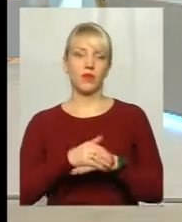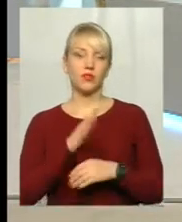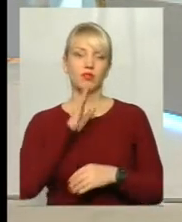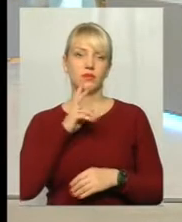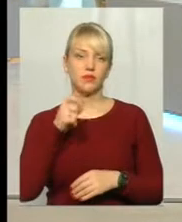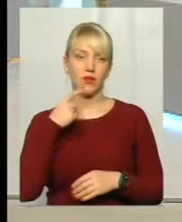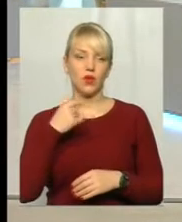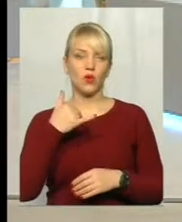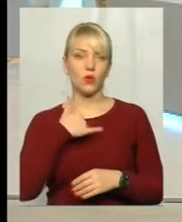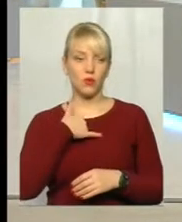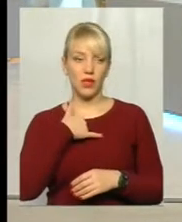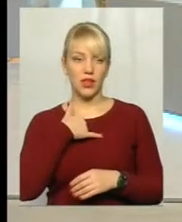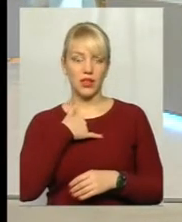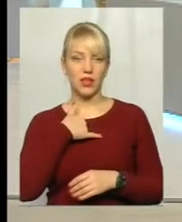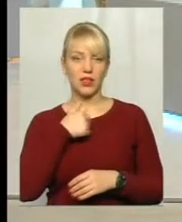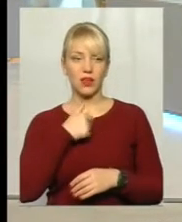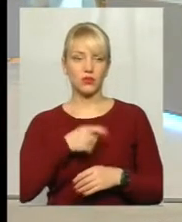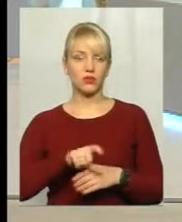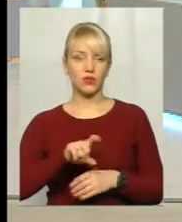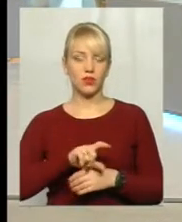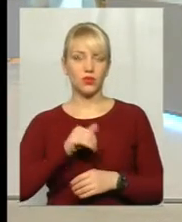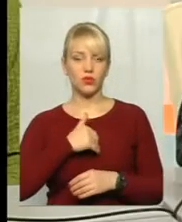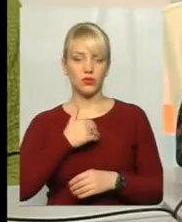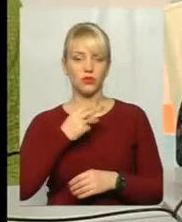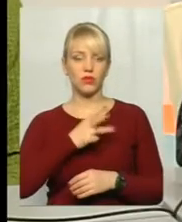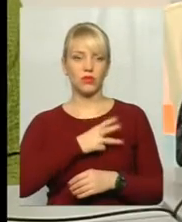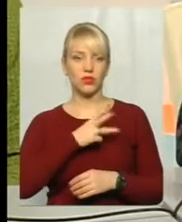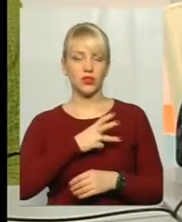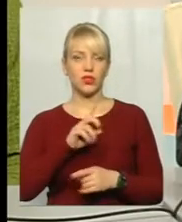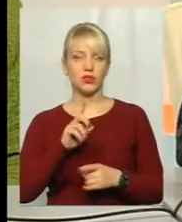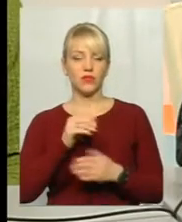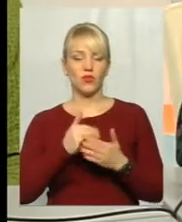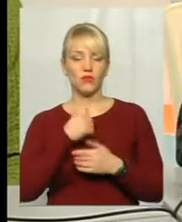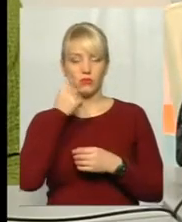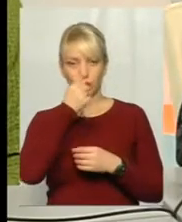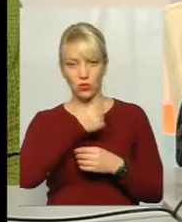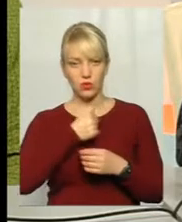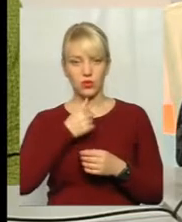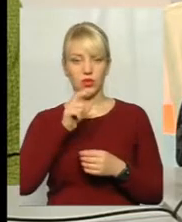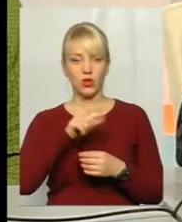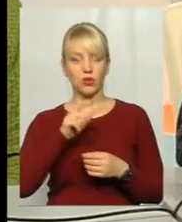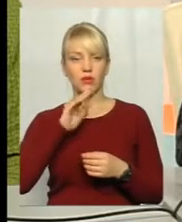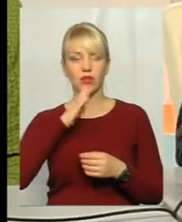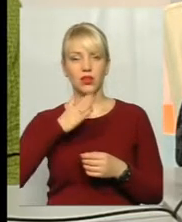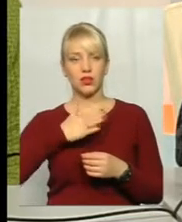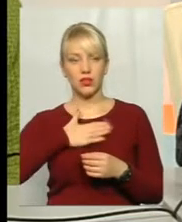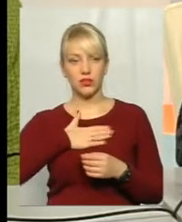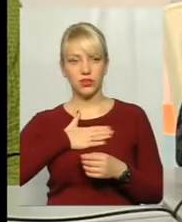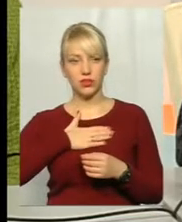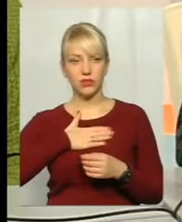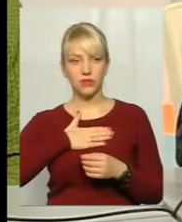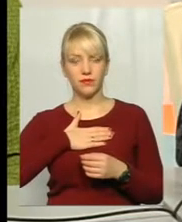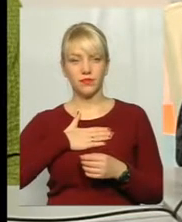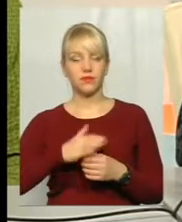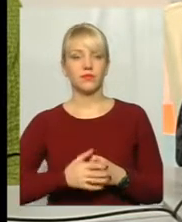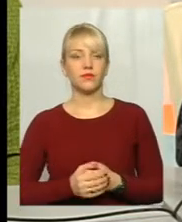Дивіться, в мене я дуже хочу побачити, що в новому році громадяни наші в